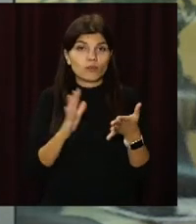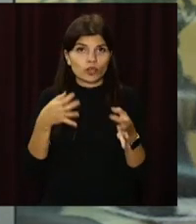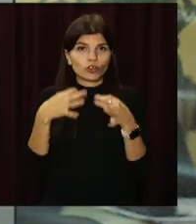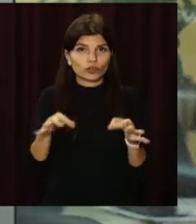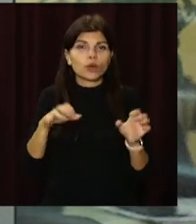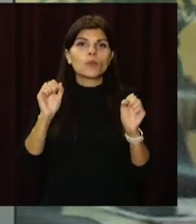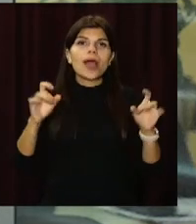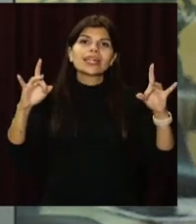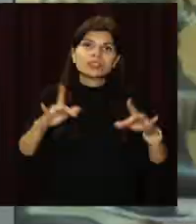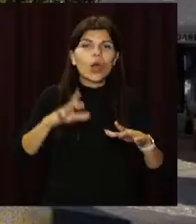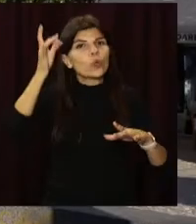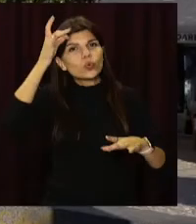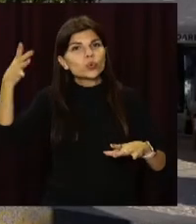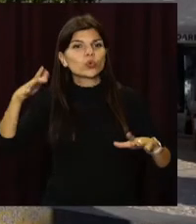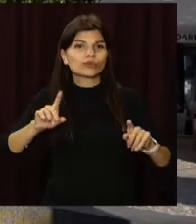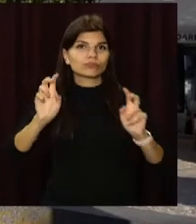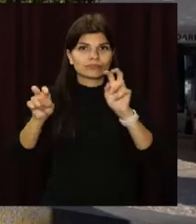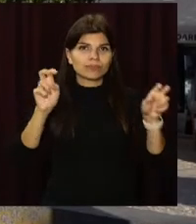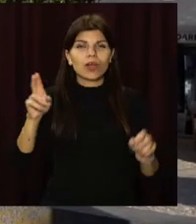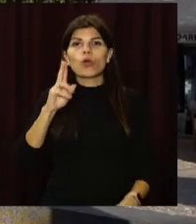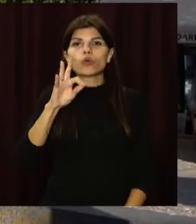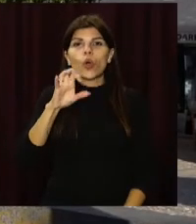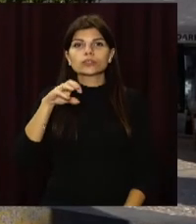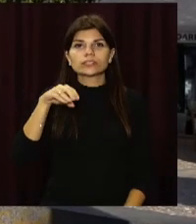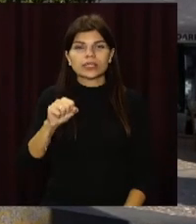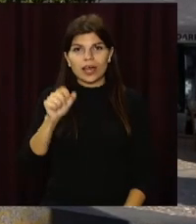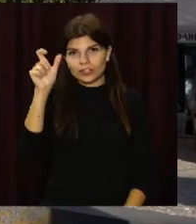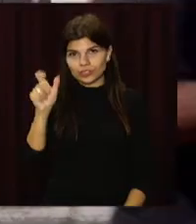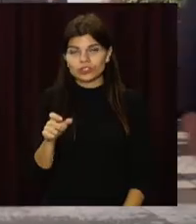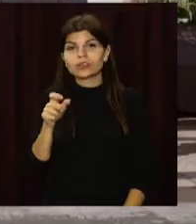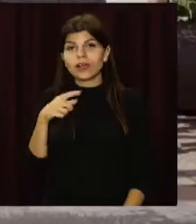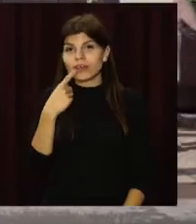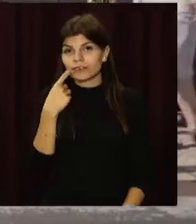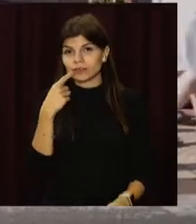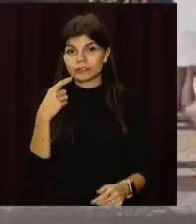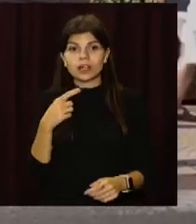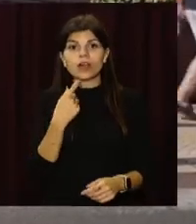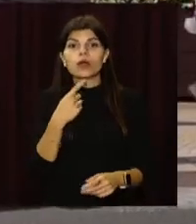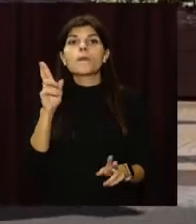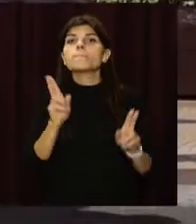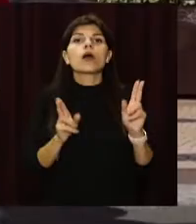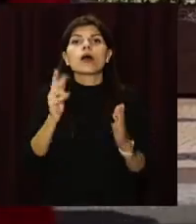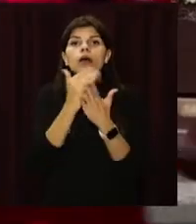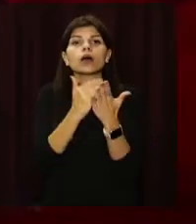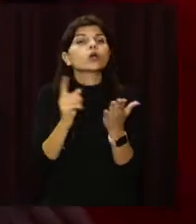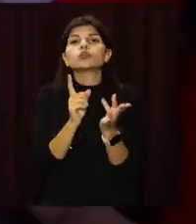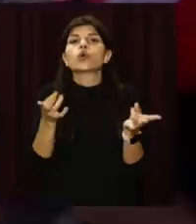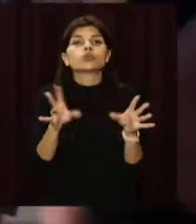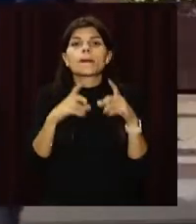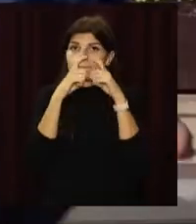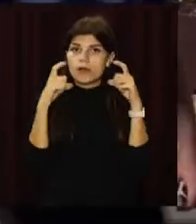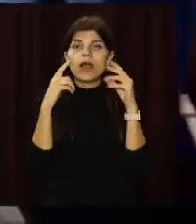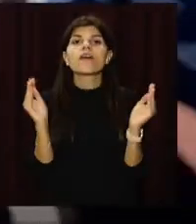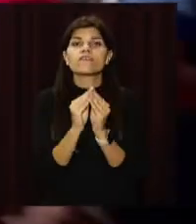заклади, заявив прем'єр-міністр Антоніо Коста, пише виданні Ретер. Серед небагатьох правил, які залишаються –